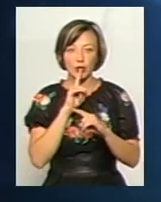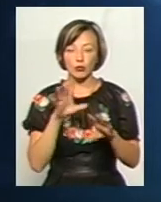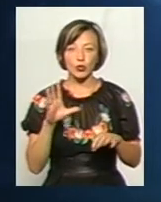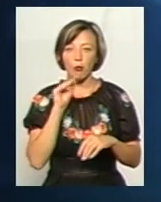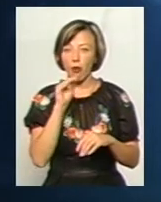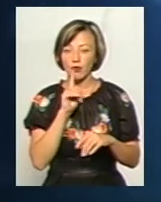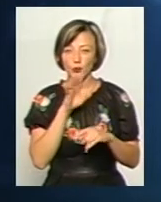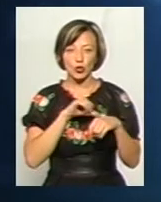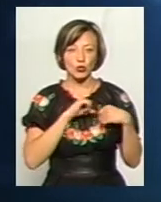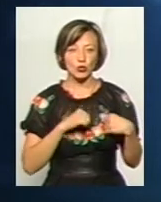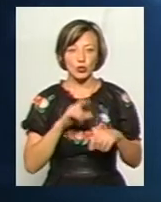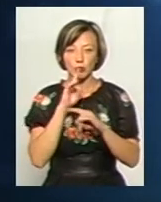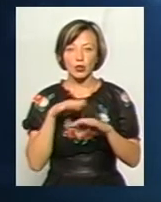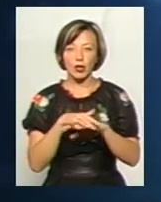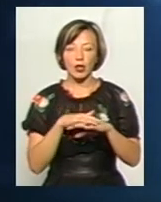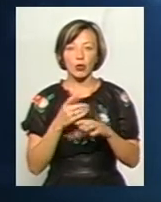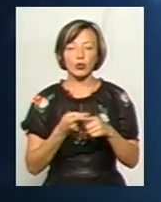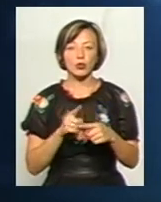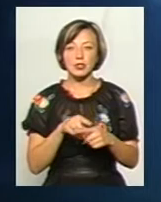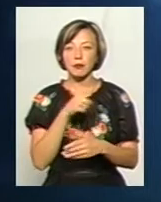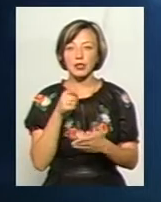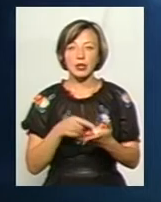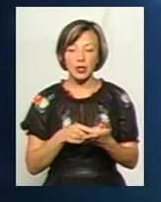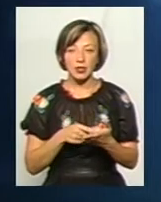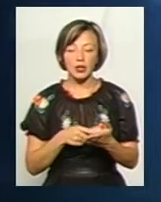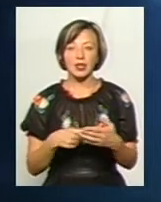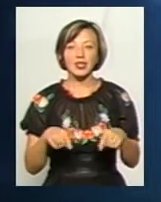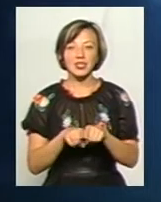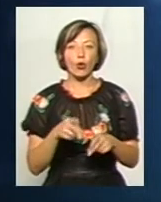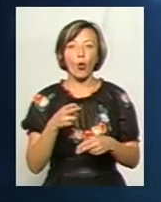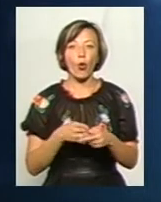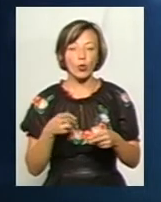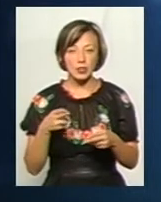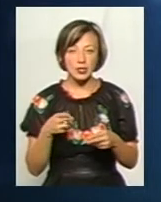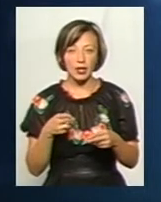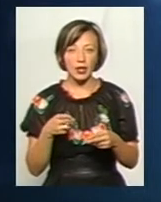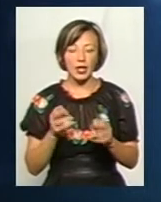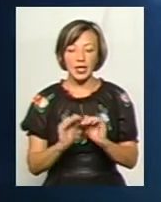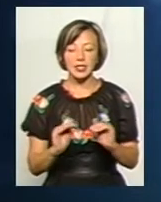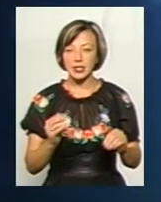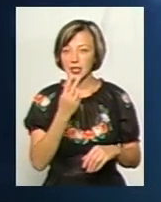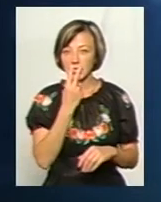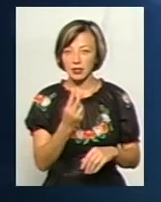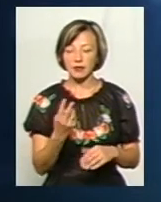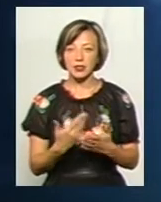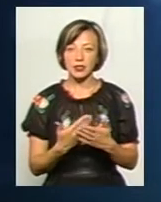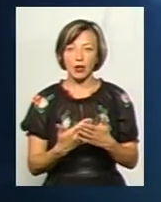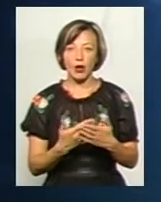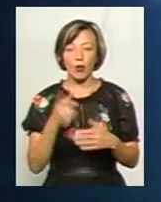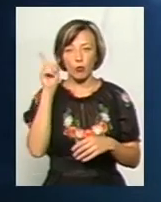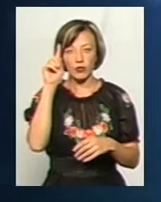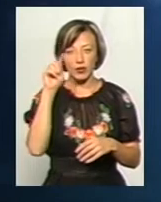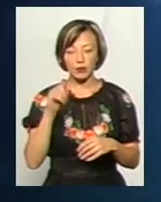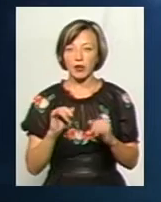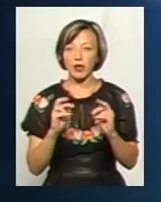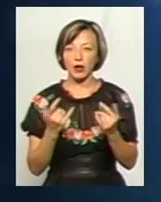народу. І це питання настільки гостре, тому що дітки, які дивляться мультфільми, і